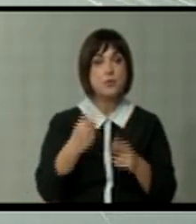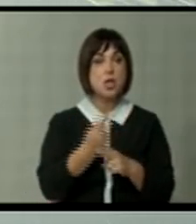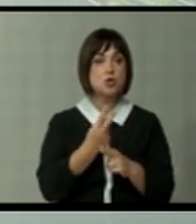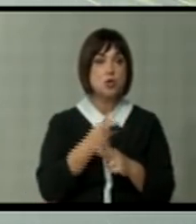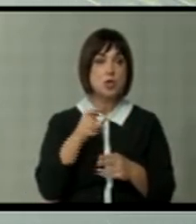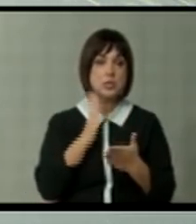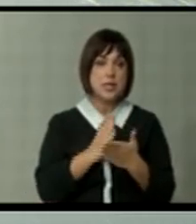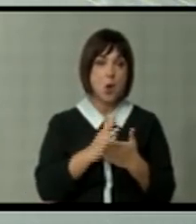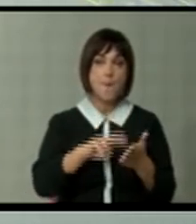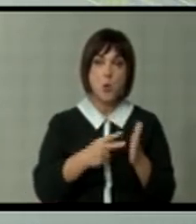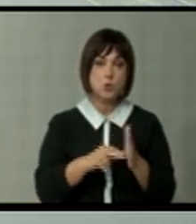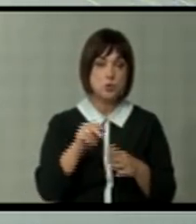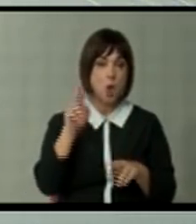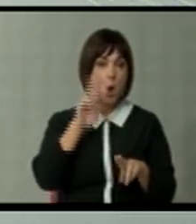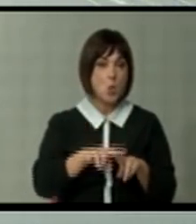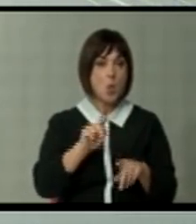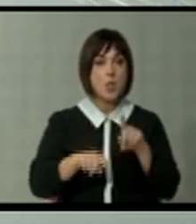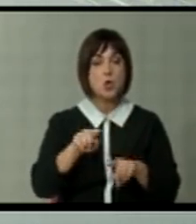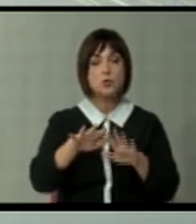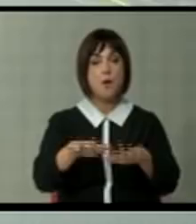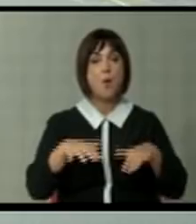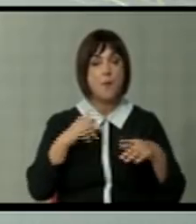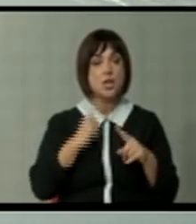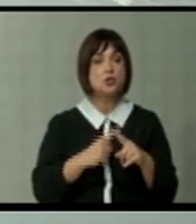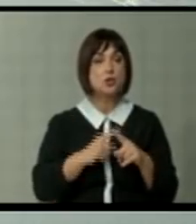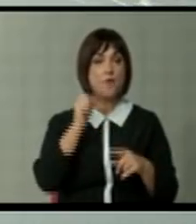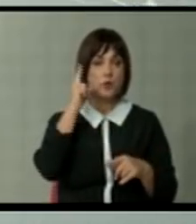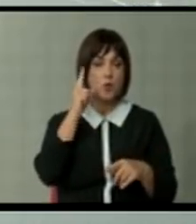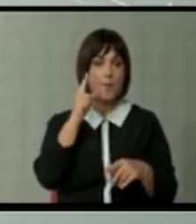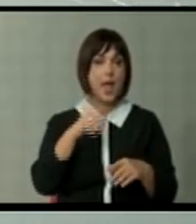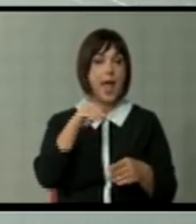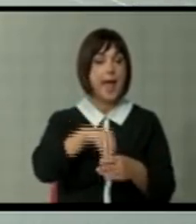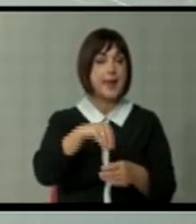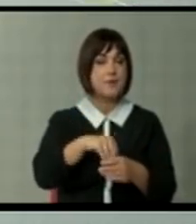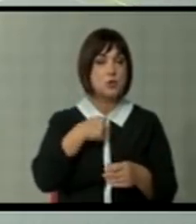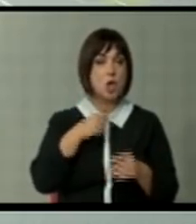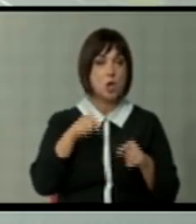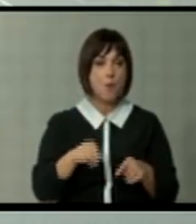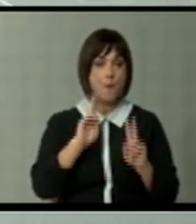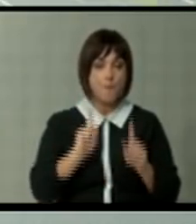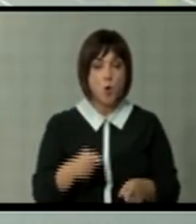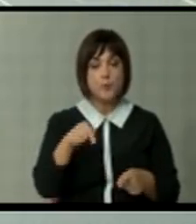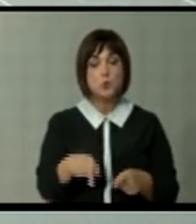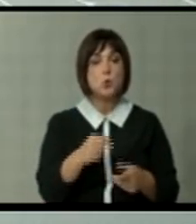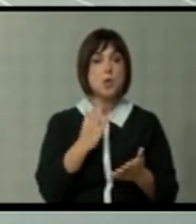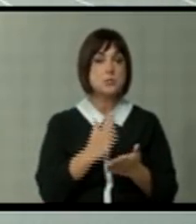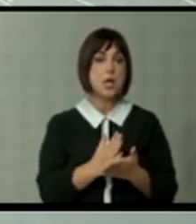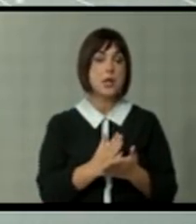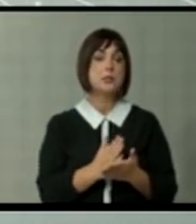државите, секојаш политичка одлука, не когаш тоа е во парламентот. Најчесто е случай на референдум. Ние ќе мораме и овде, заради